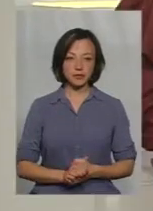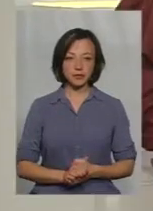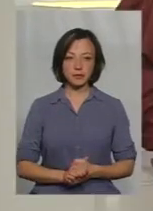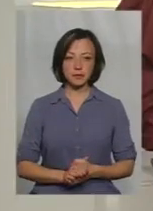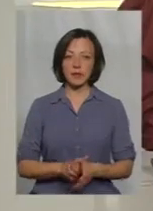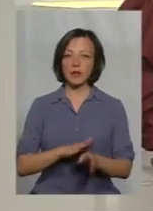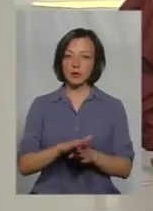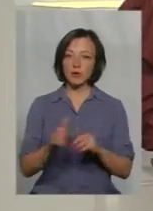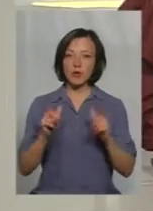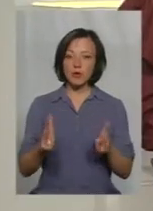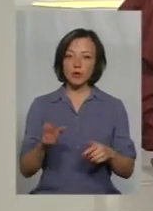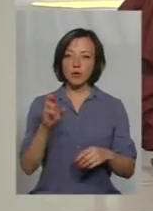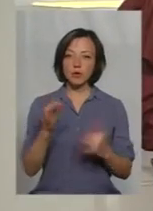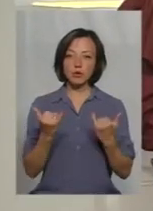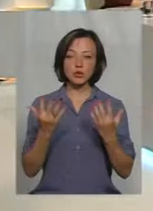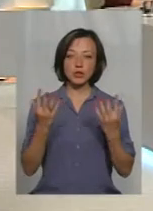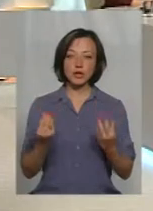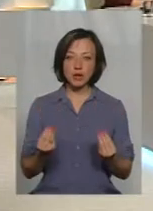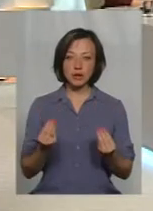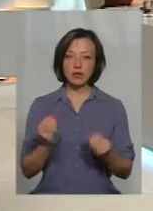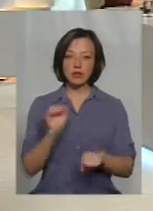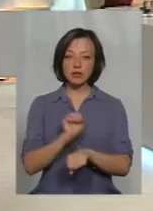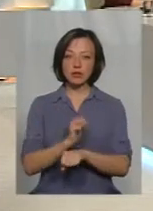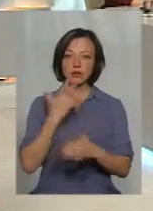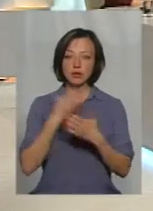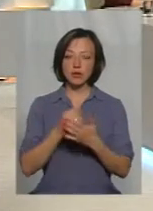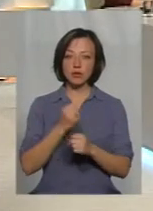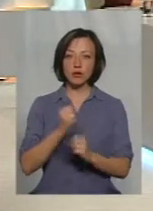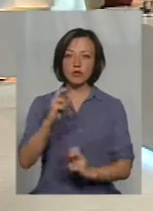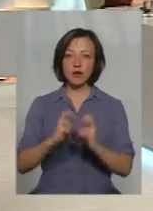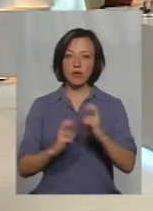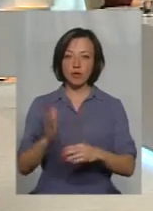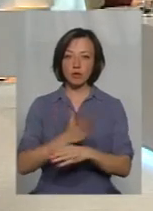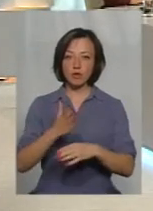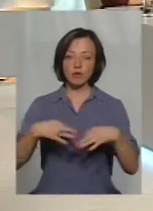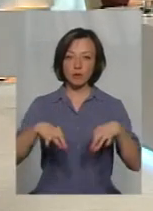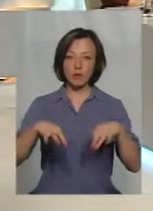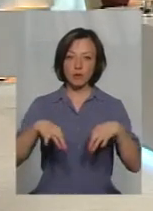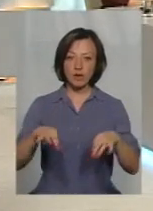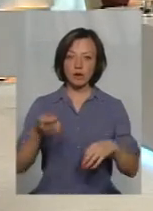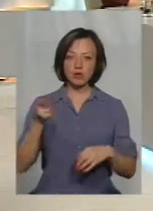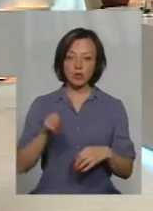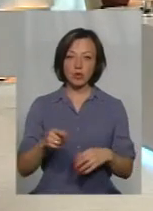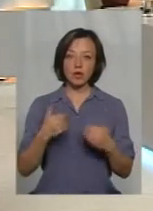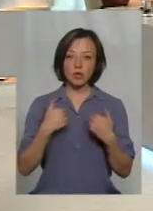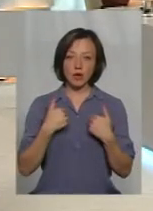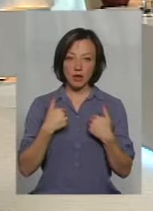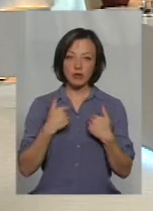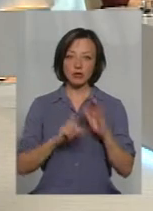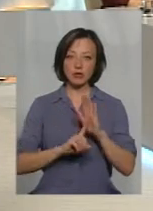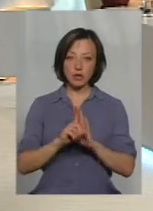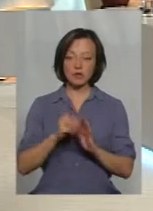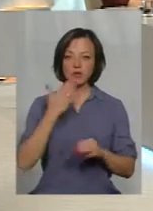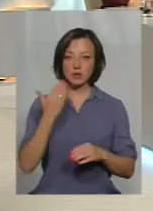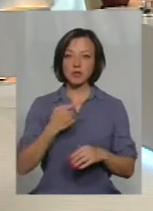Абсолютно погоджуюсь, тому що на сьогоднішній день призупинив свою роботу завод, який випускав автомобілі. Тому я і на початку своєї